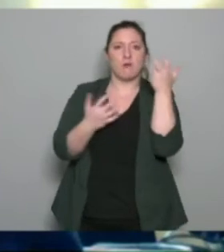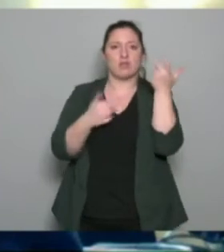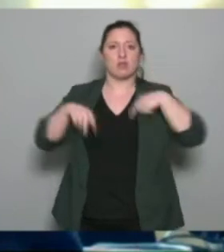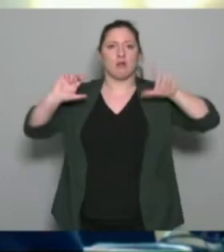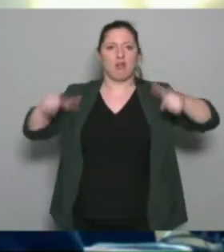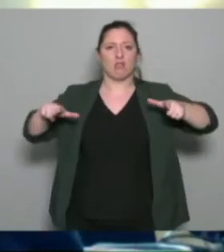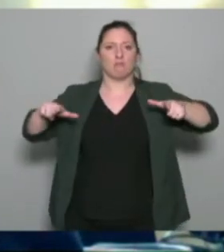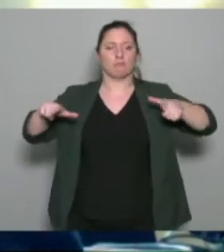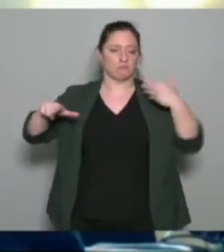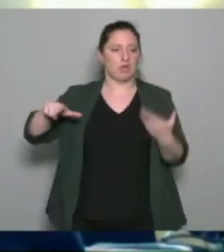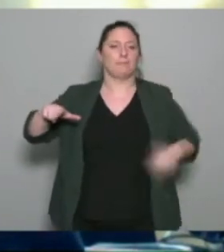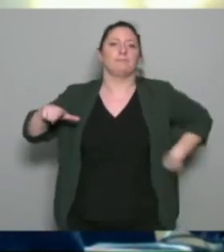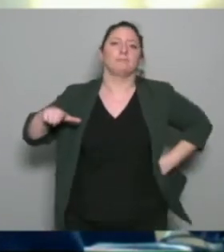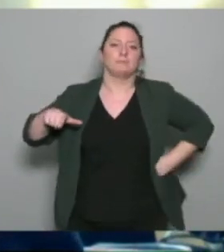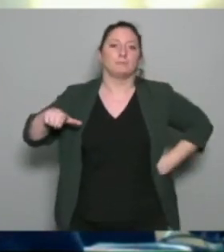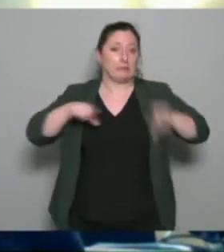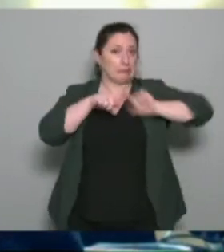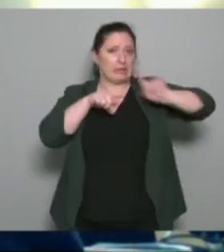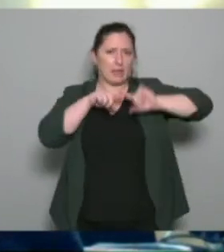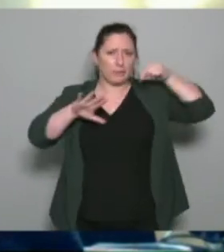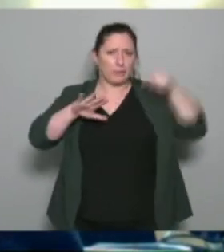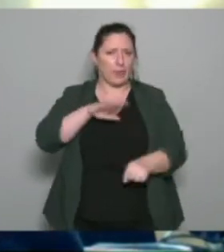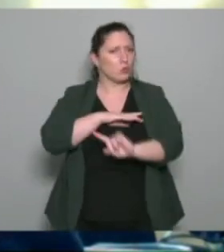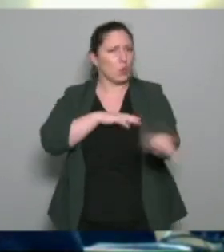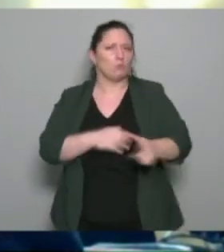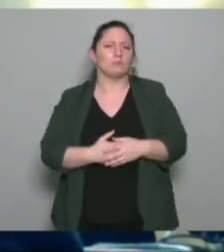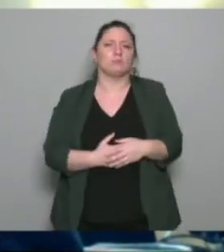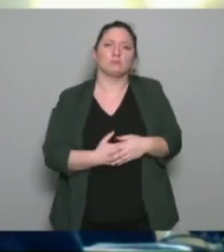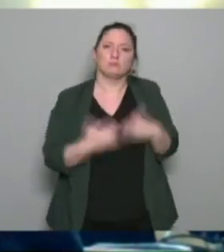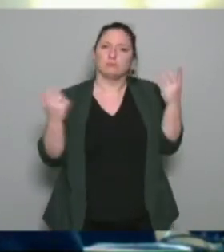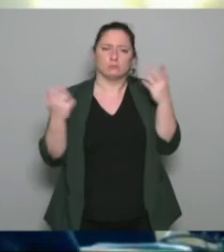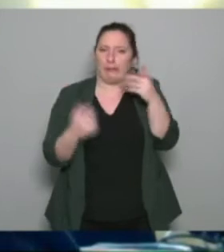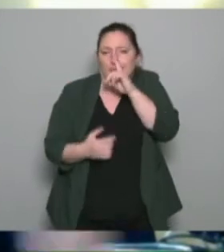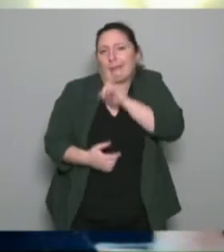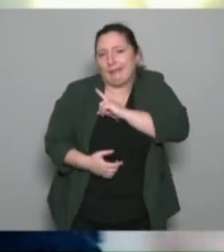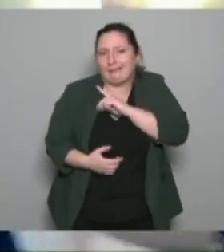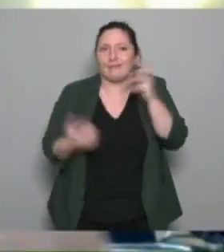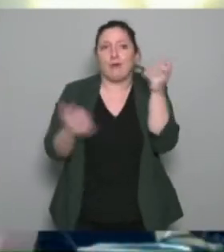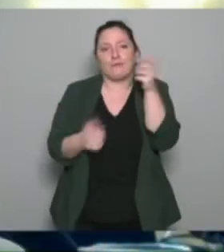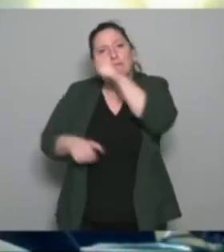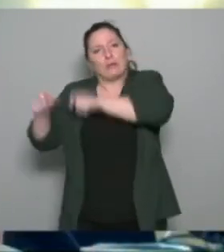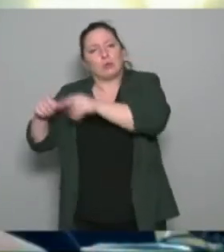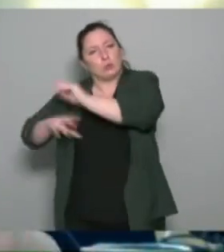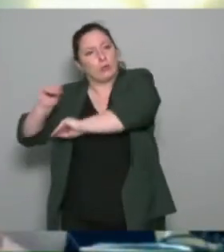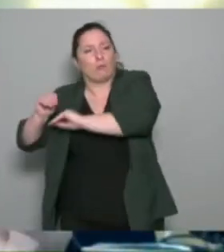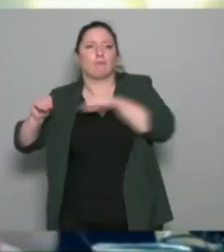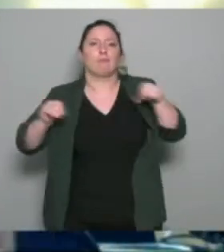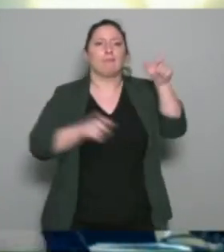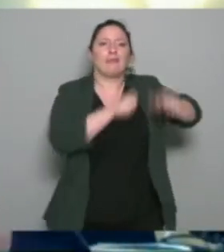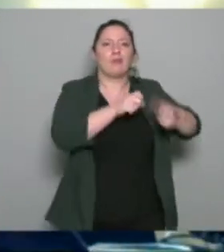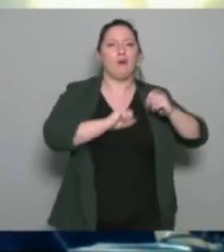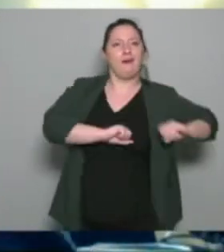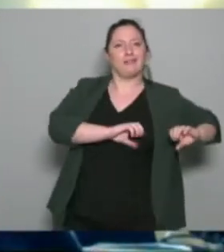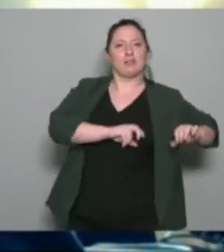le détail et c'était volontaire parce que je voulais vraiment que les soignants et que les enseignants ensuite se retrouvent pour